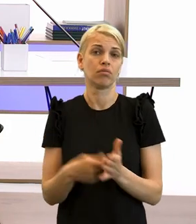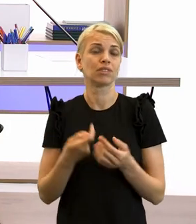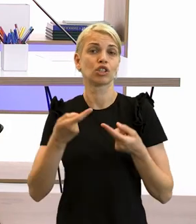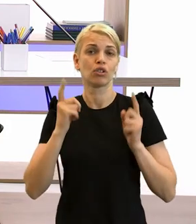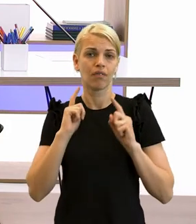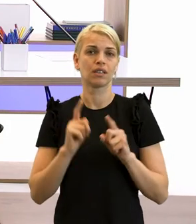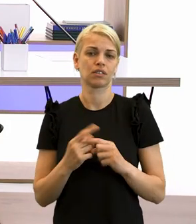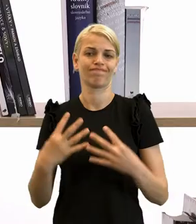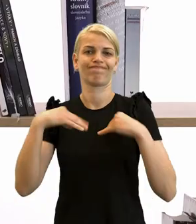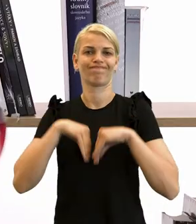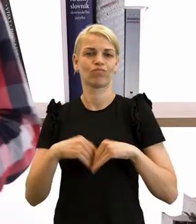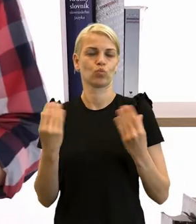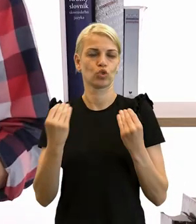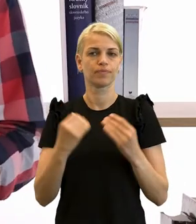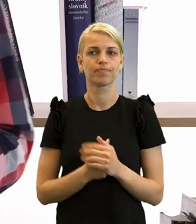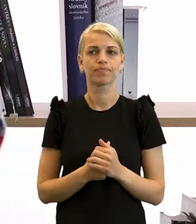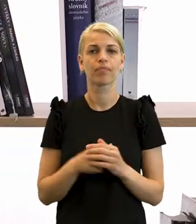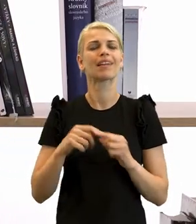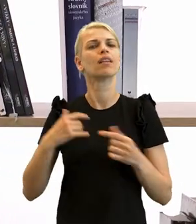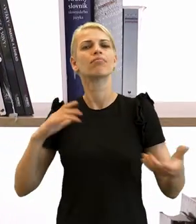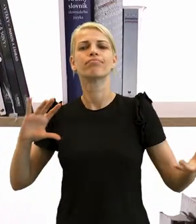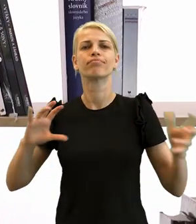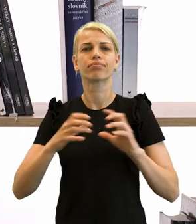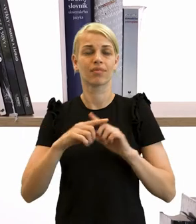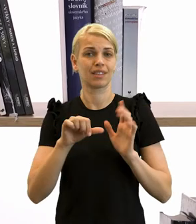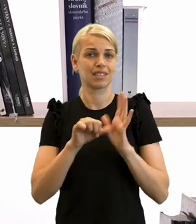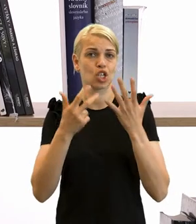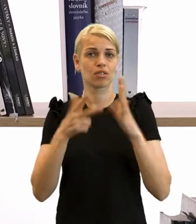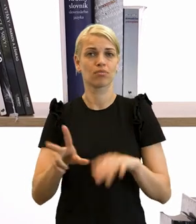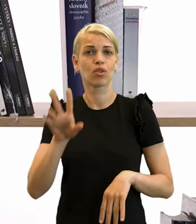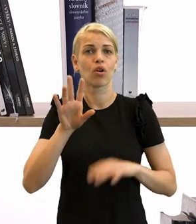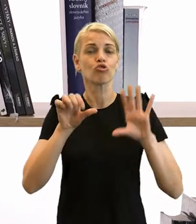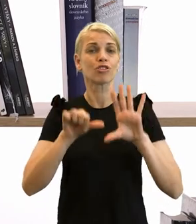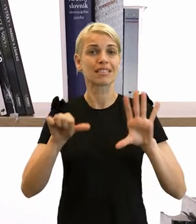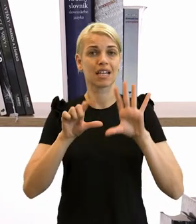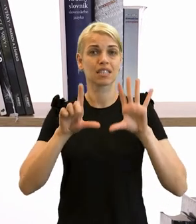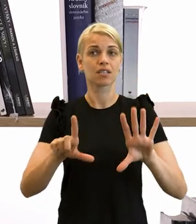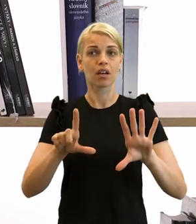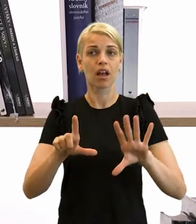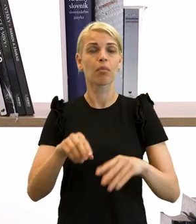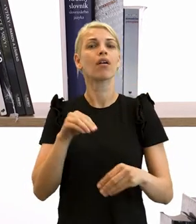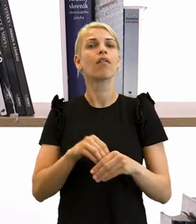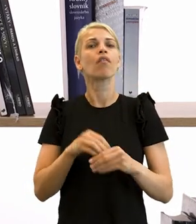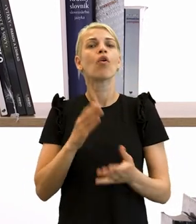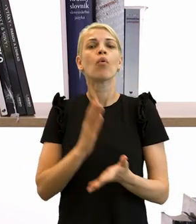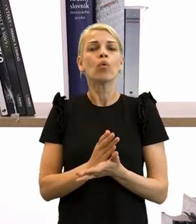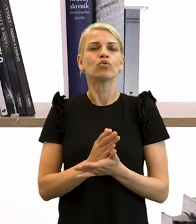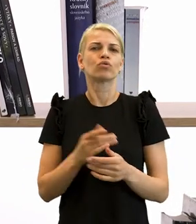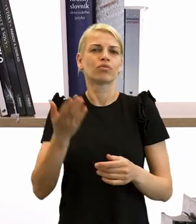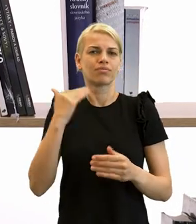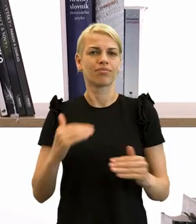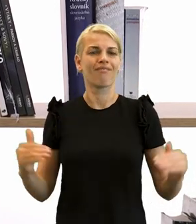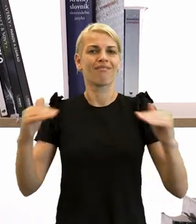Slováci. Ak si to teda zhrnieme, tak v roku 1867, kedy došlo k vyrovnaniu